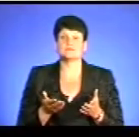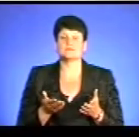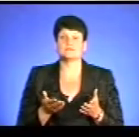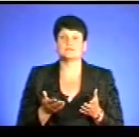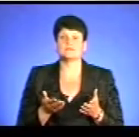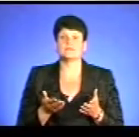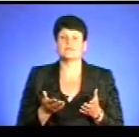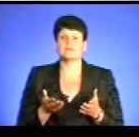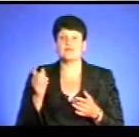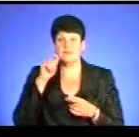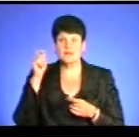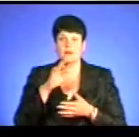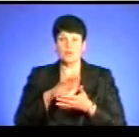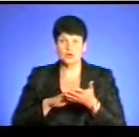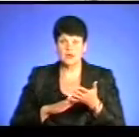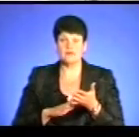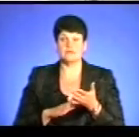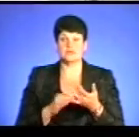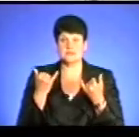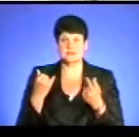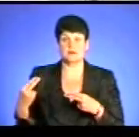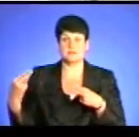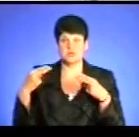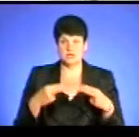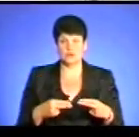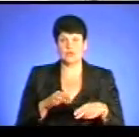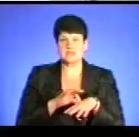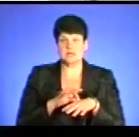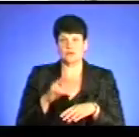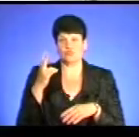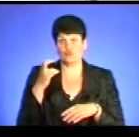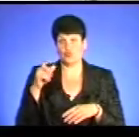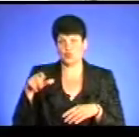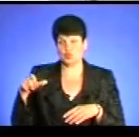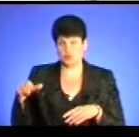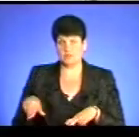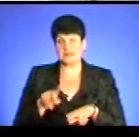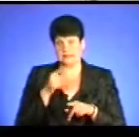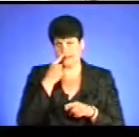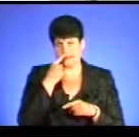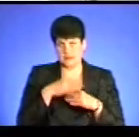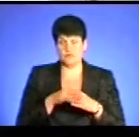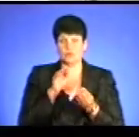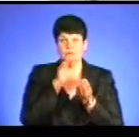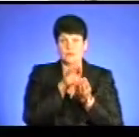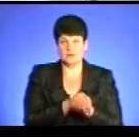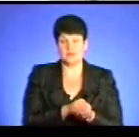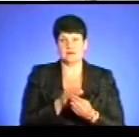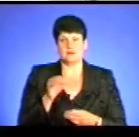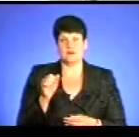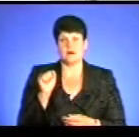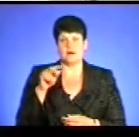Війна не закінчилась, війна триває, досі їдуть до нас тіла 200-х. Ми нещодавно хоронили тернопільського альфівця Руслана.